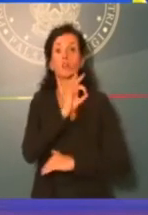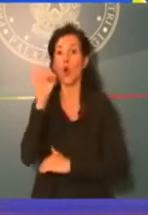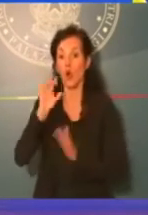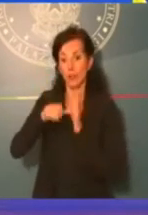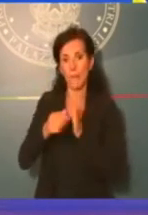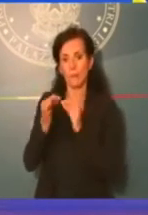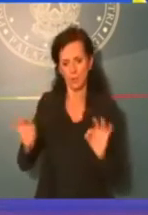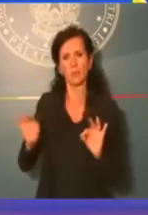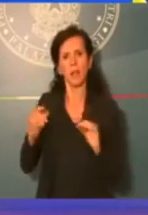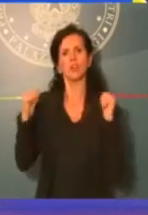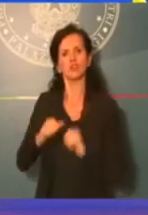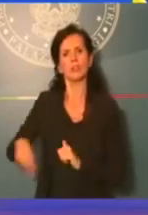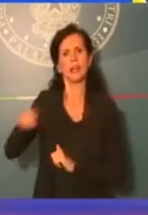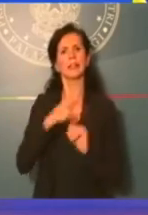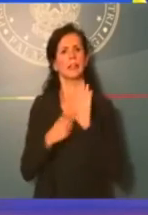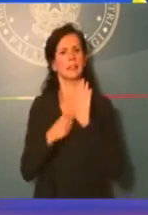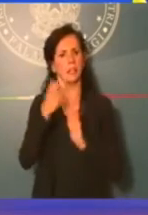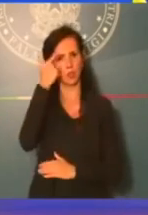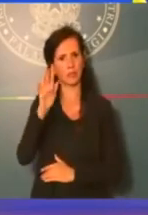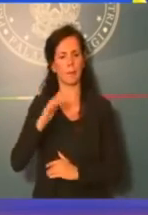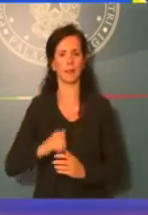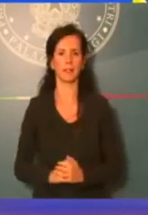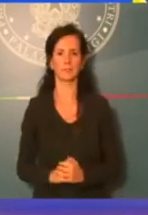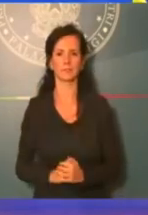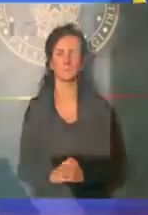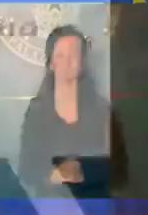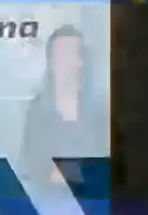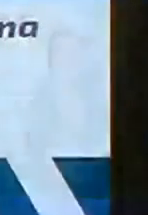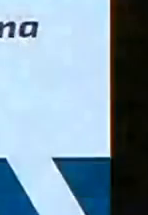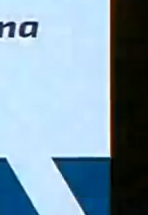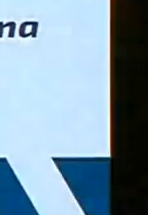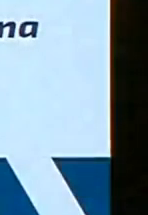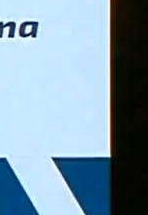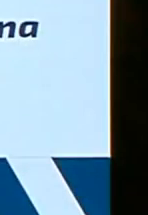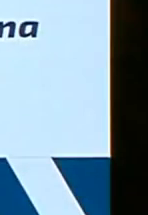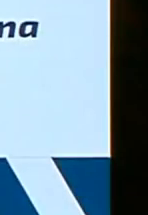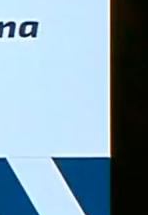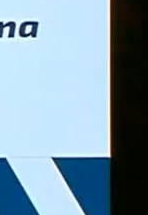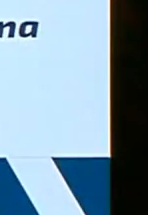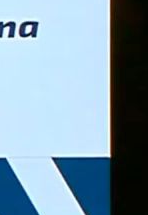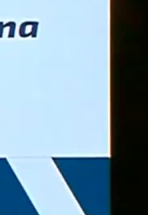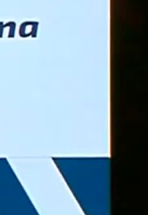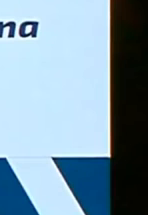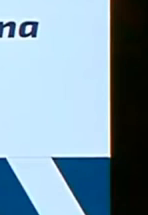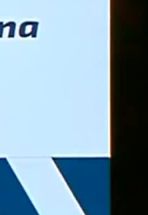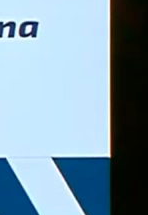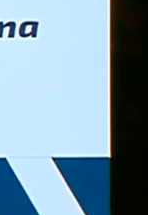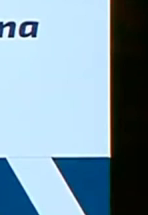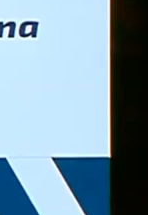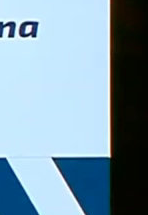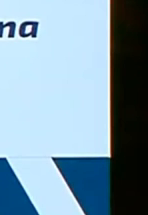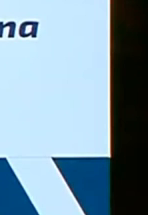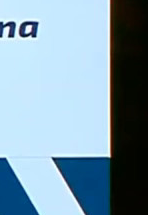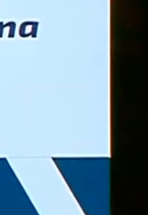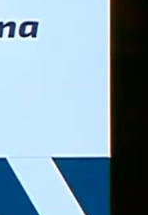Ancora, in materia di edilizia. In materia di edilizia sarà più semplice costruire e rigenerare. Avremo demolizioni,